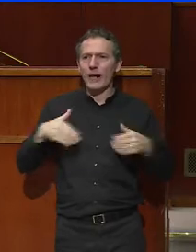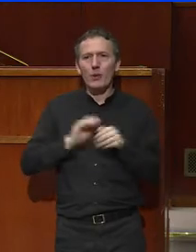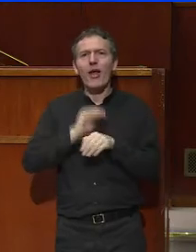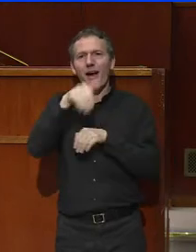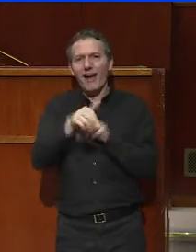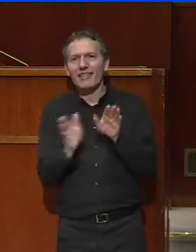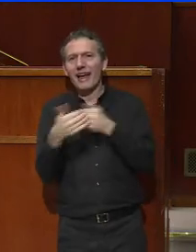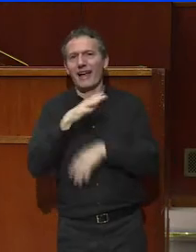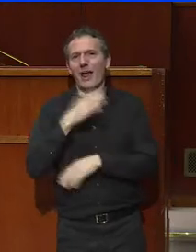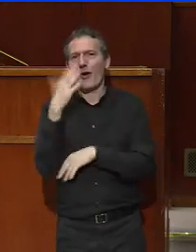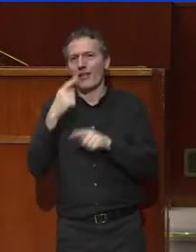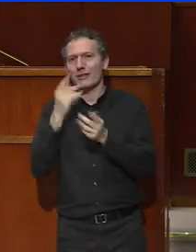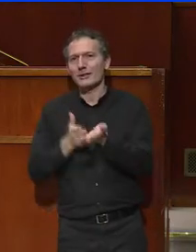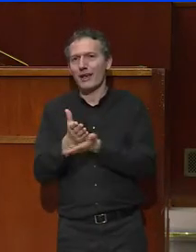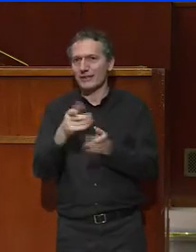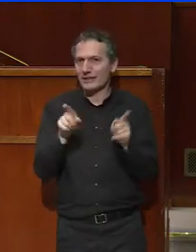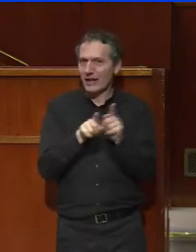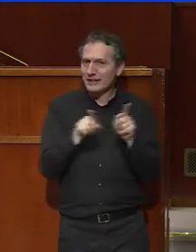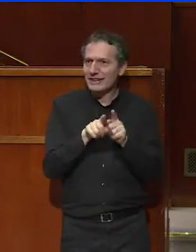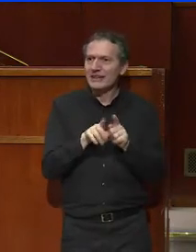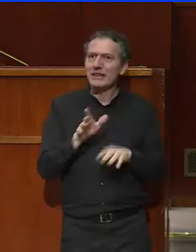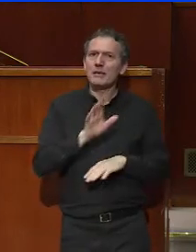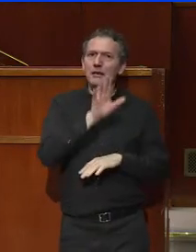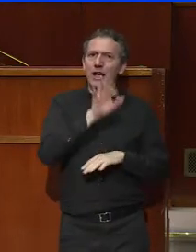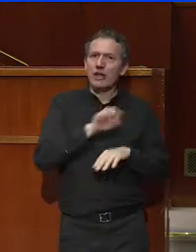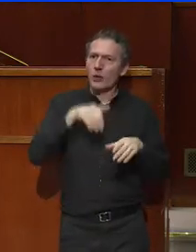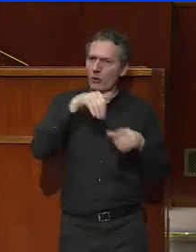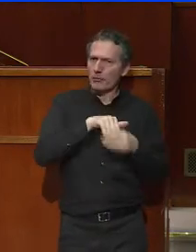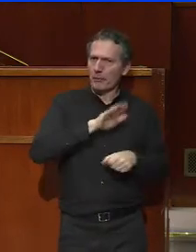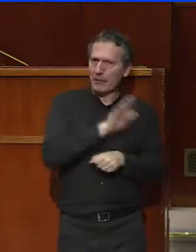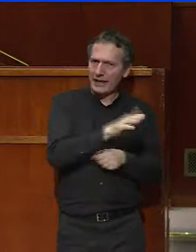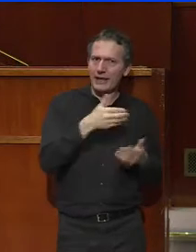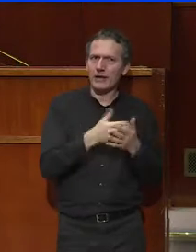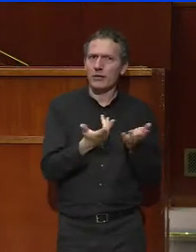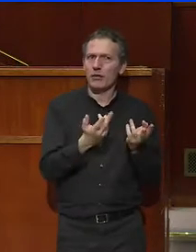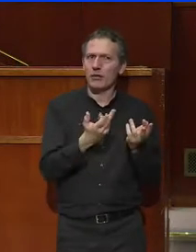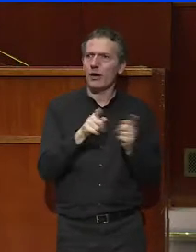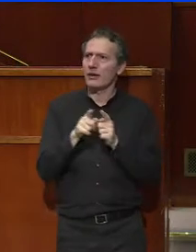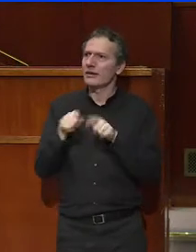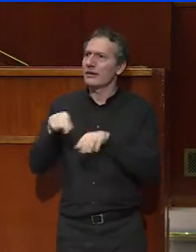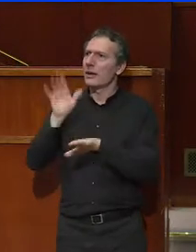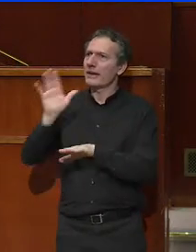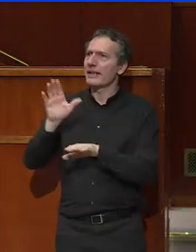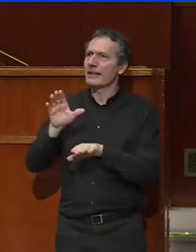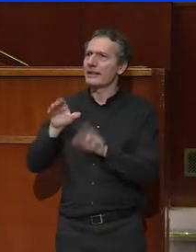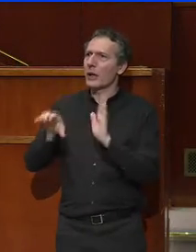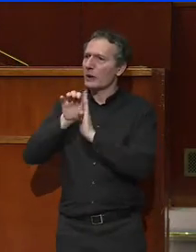En tout cas, elle me semble pouvoir s'appliquer aussi bien à l'architecture de béton qu'à l'architecture constitutionnelle.